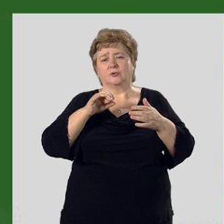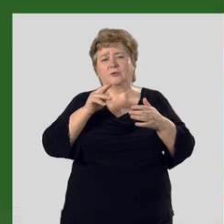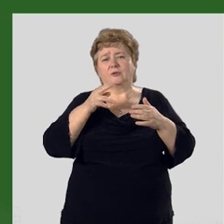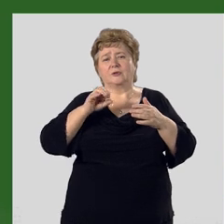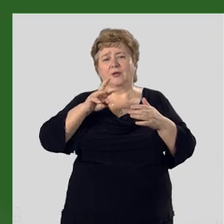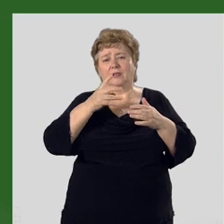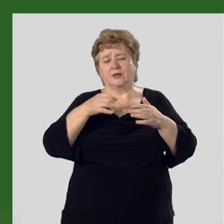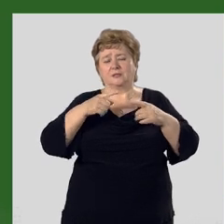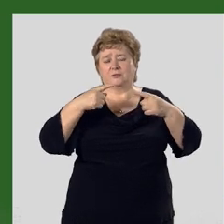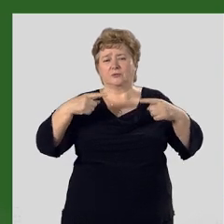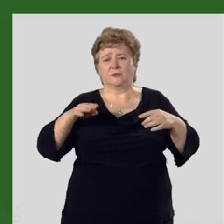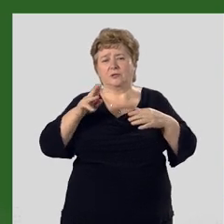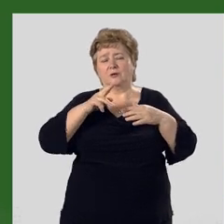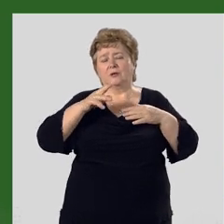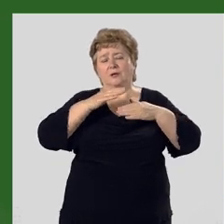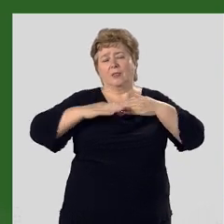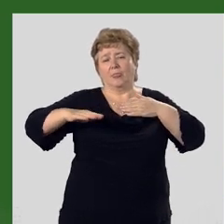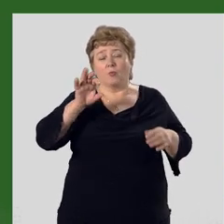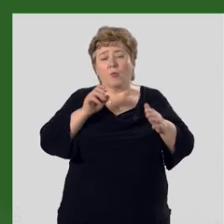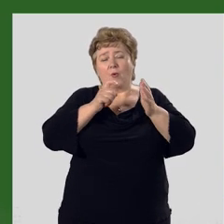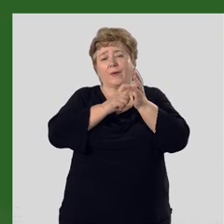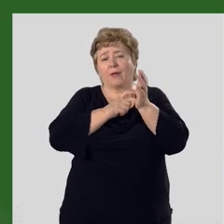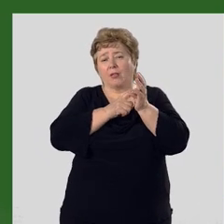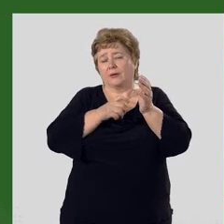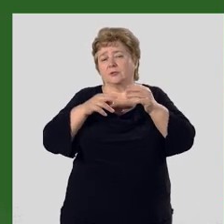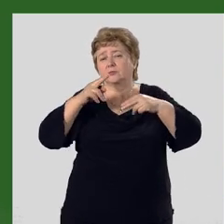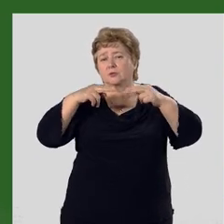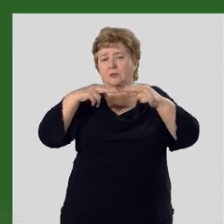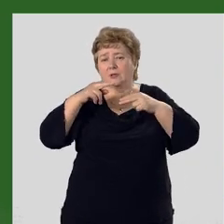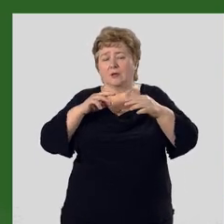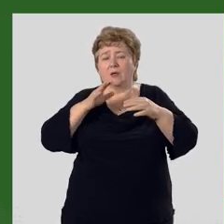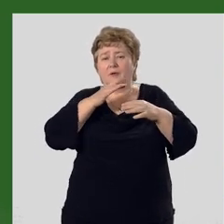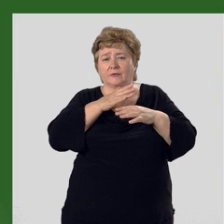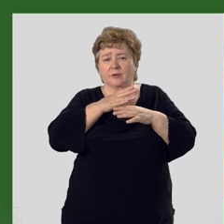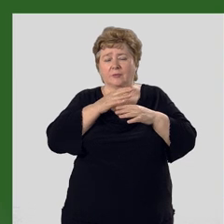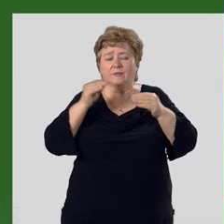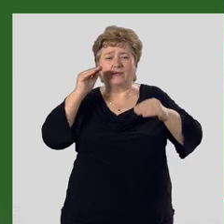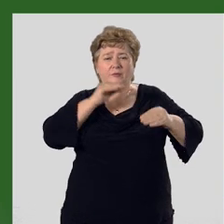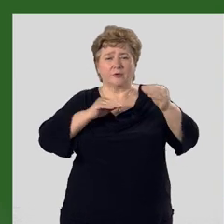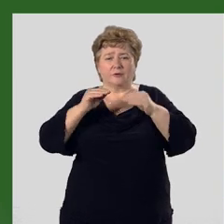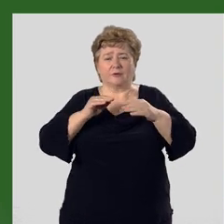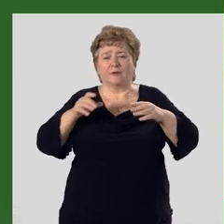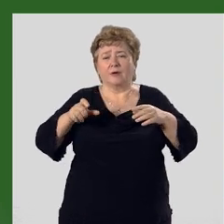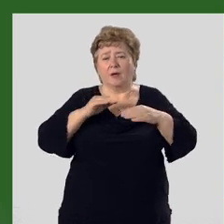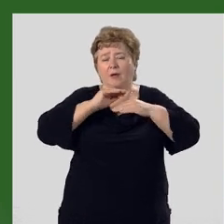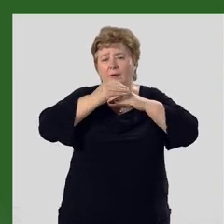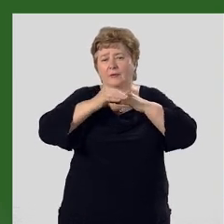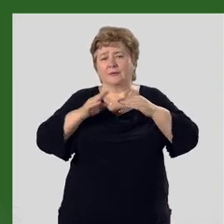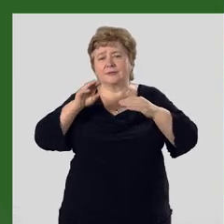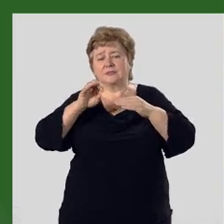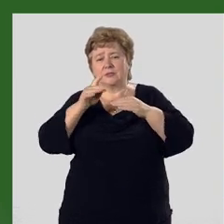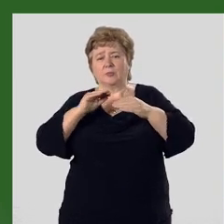Таласской и других долин. По геологическому строению и времени формирование рельефа,